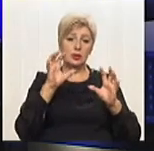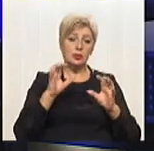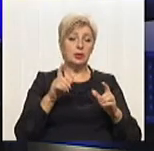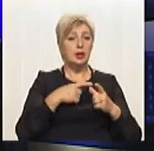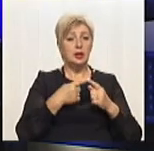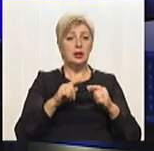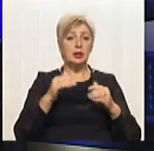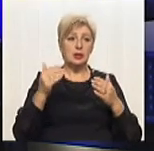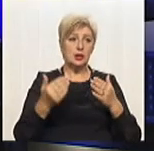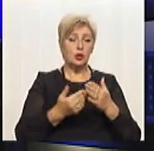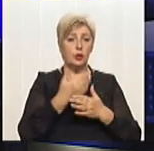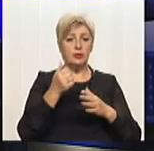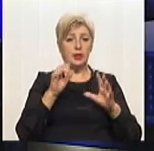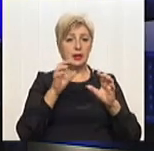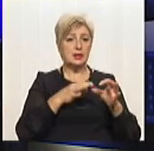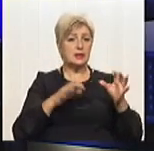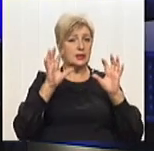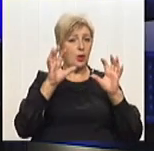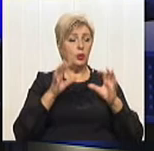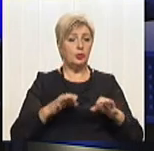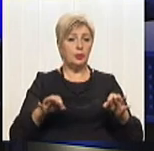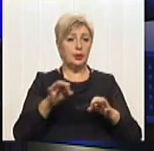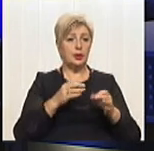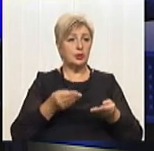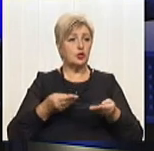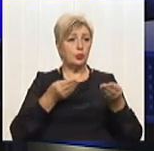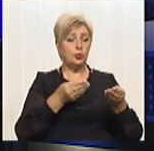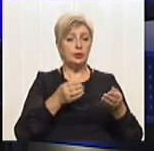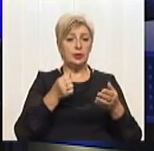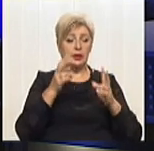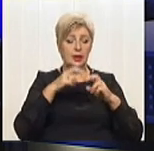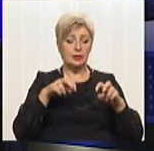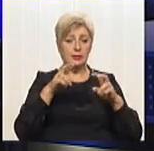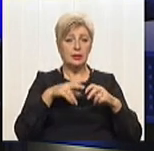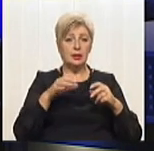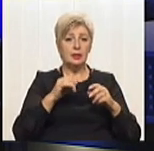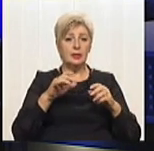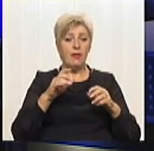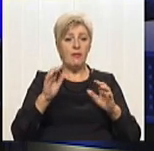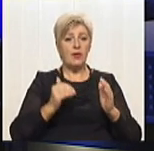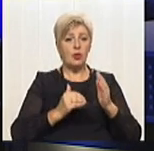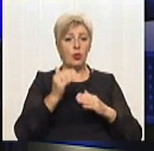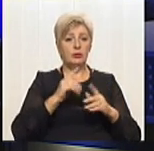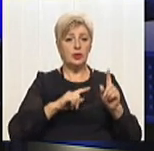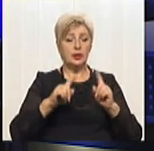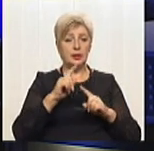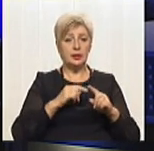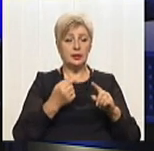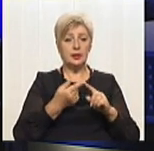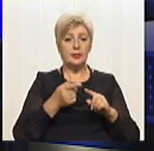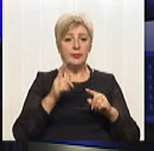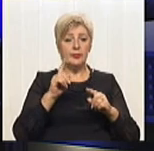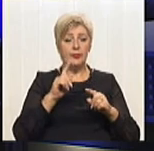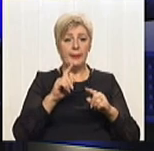новий проєкт і чи поданий він вже до розгляду до Верховної Ради? Щодо закону про водовідведення цієї ініціативи Асоціації